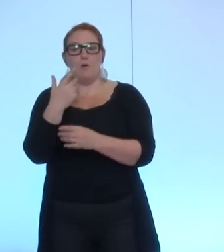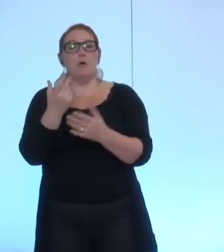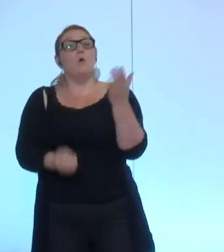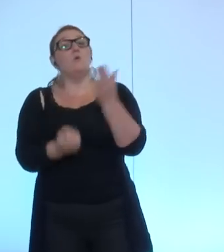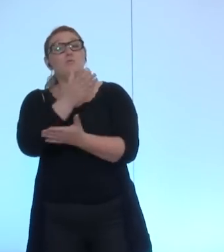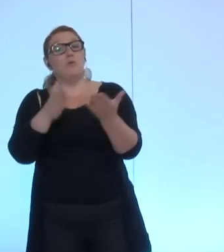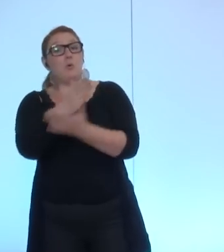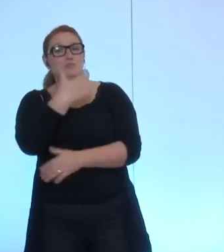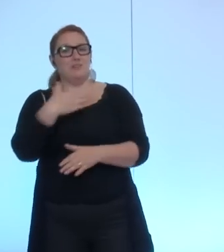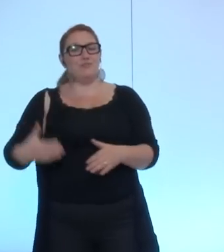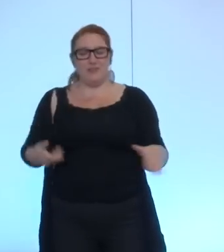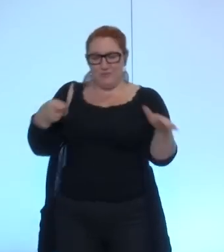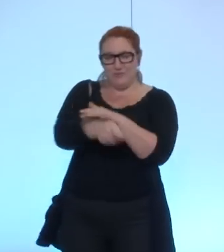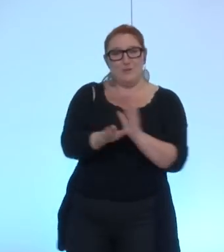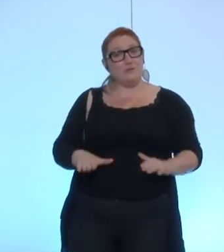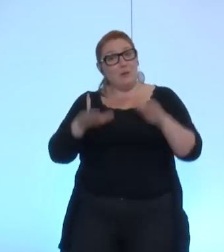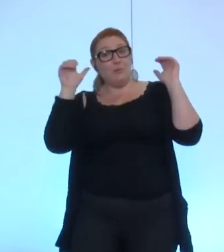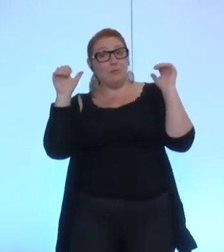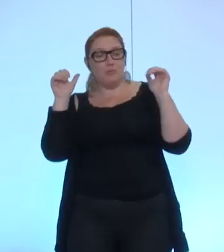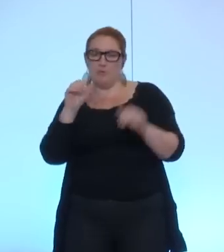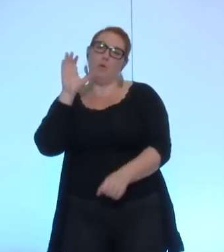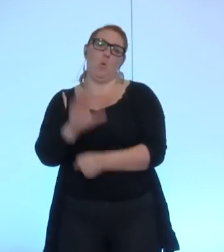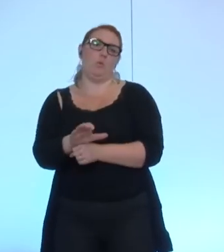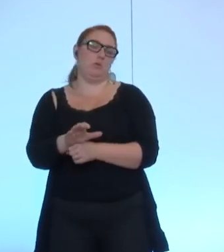projets issus des pôles compétitiers voilà